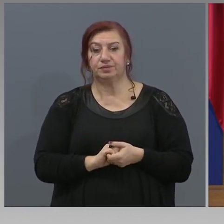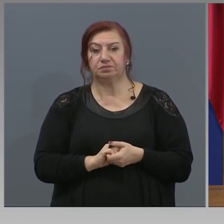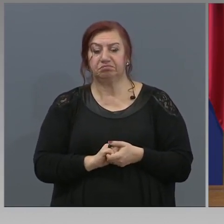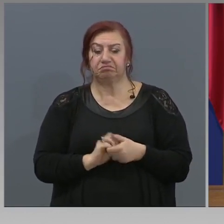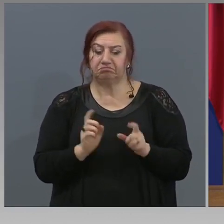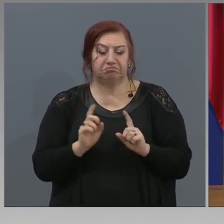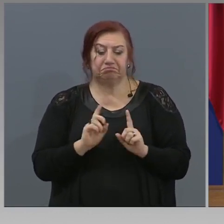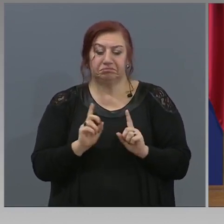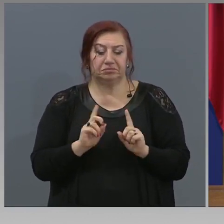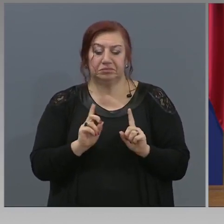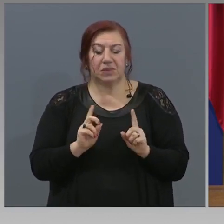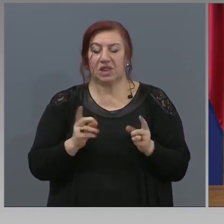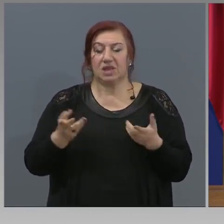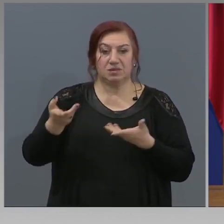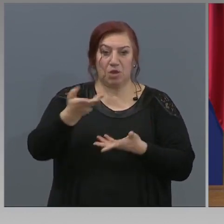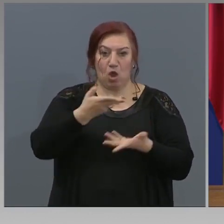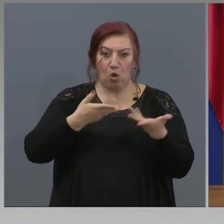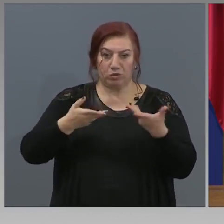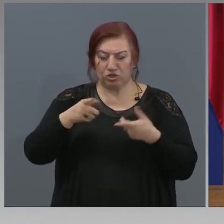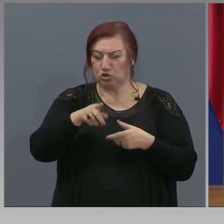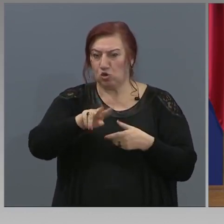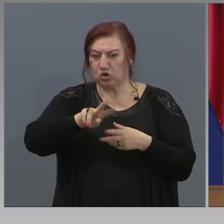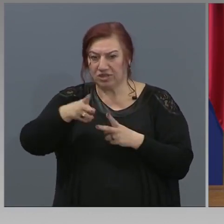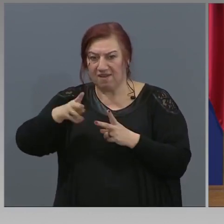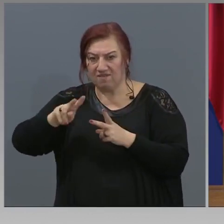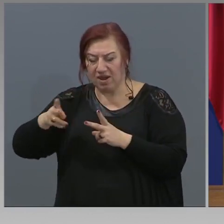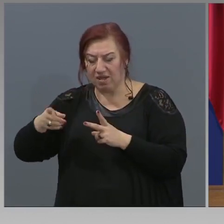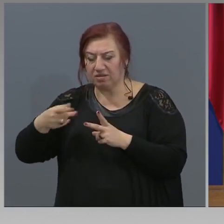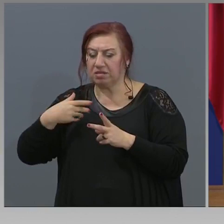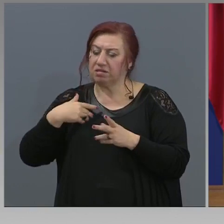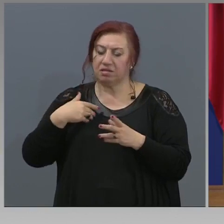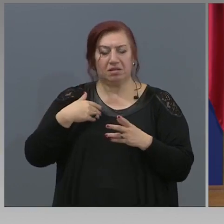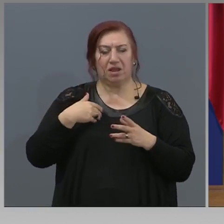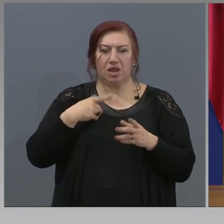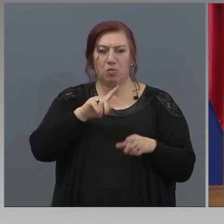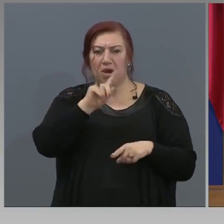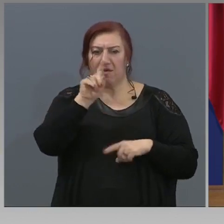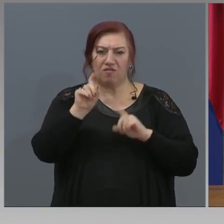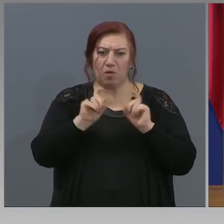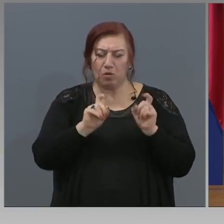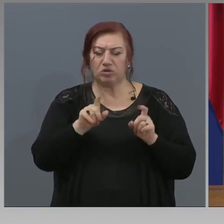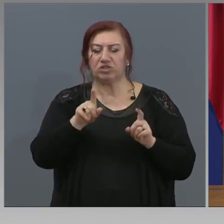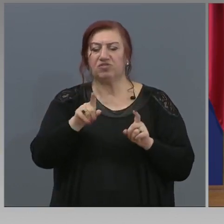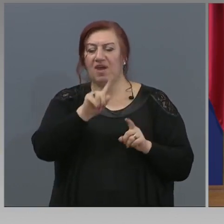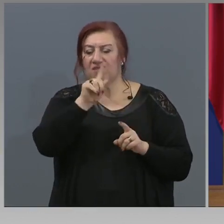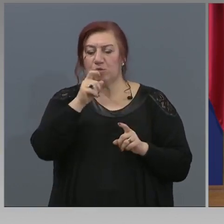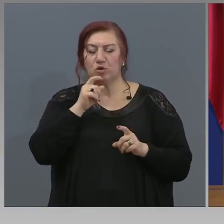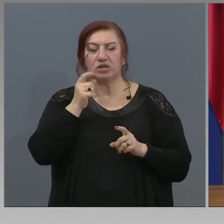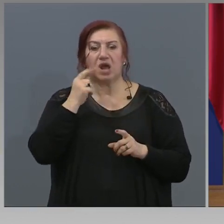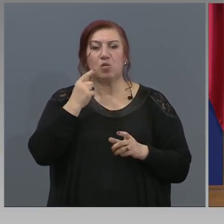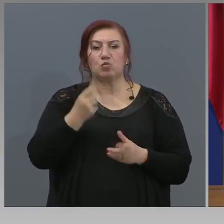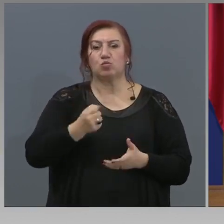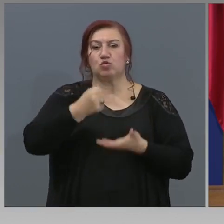Не сме обсъждали този вариант. Разбира се, въпроси и на бюджетни възможности